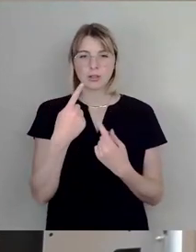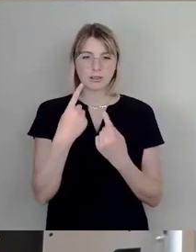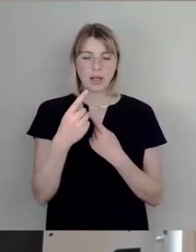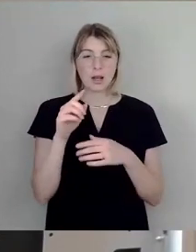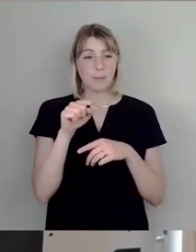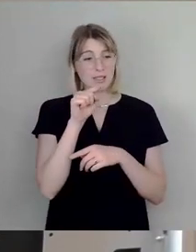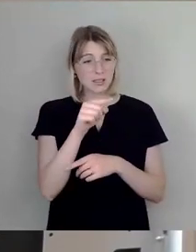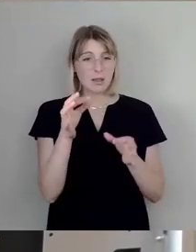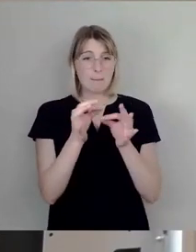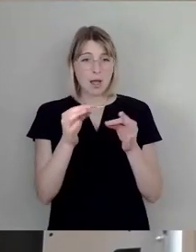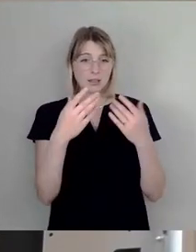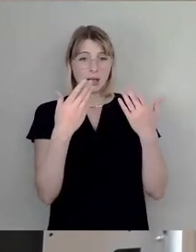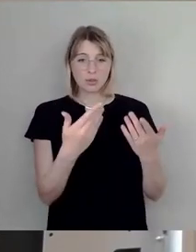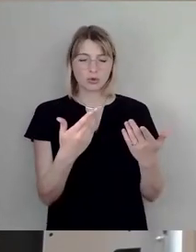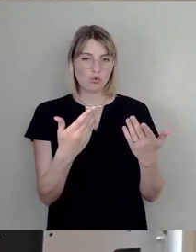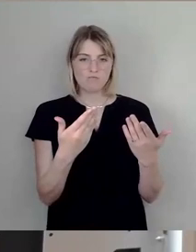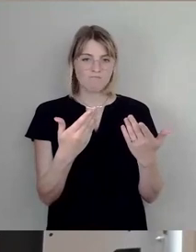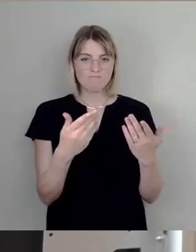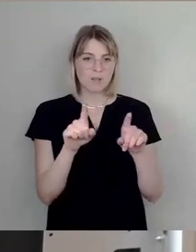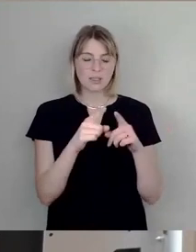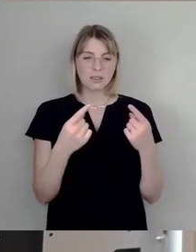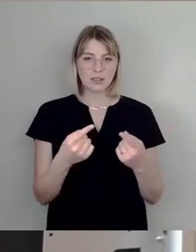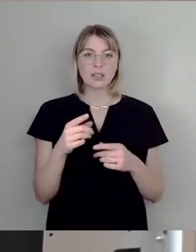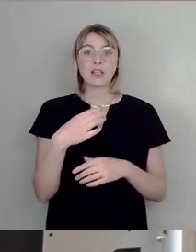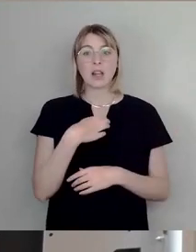hat bei Lea Grundig